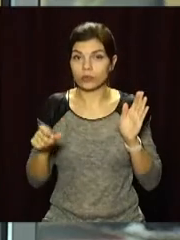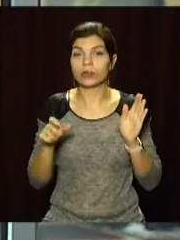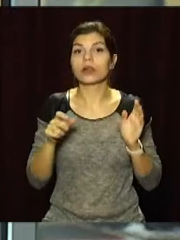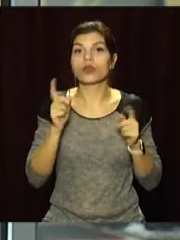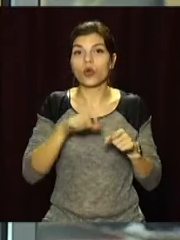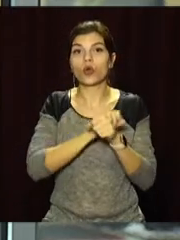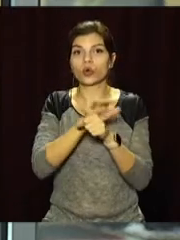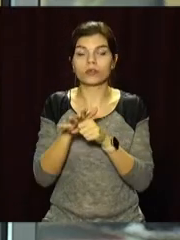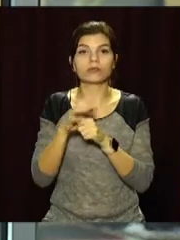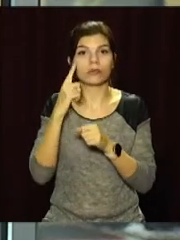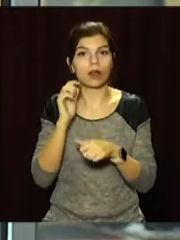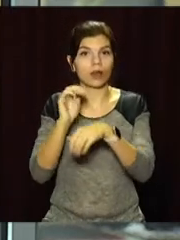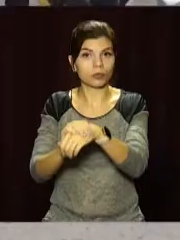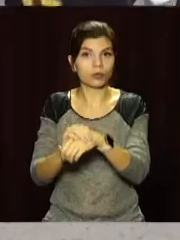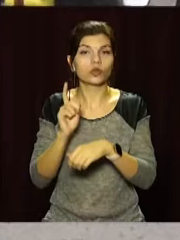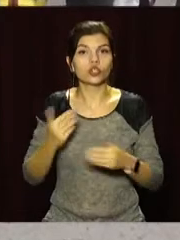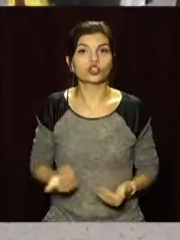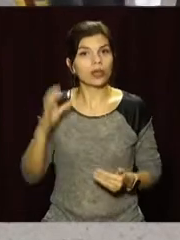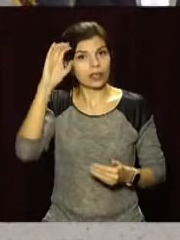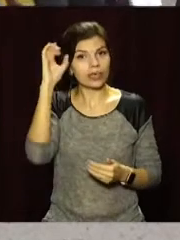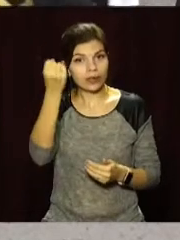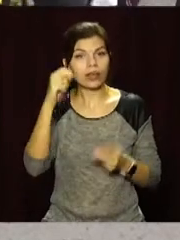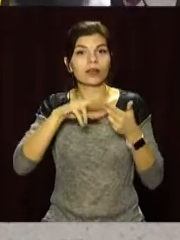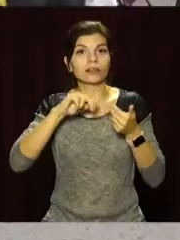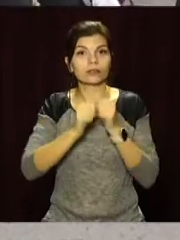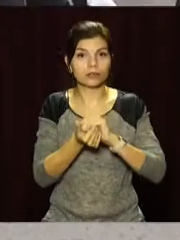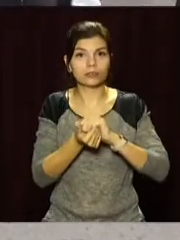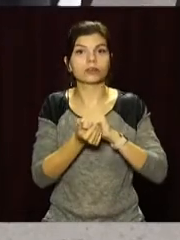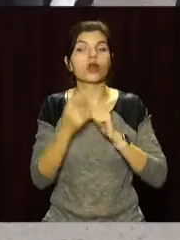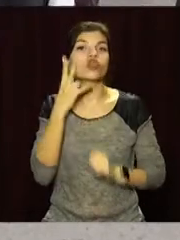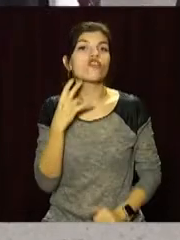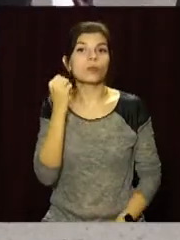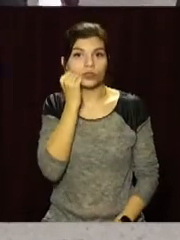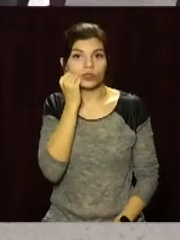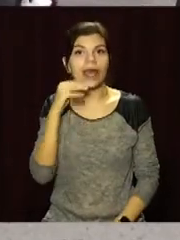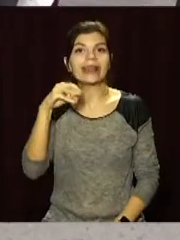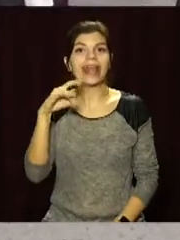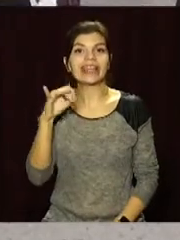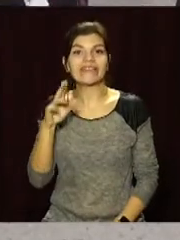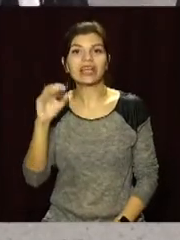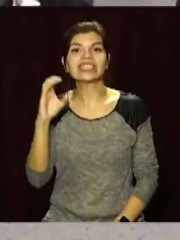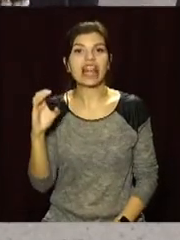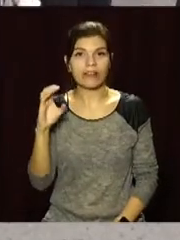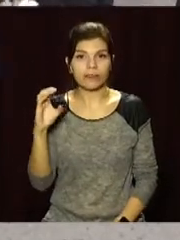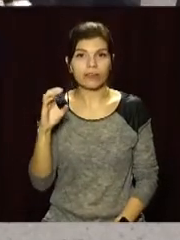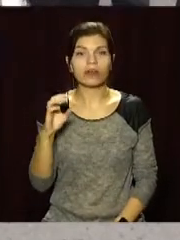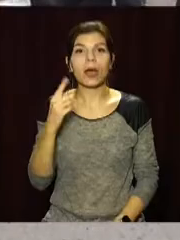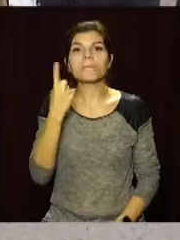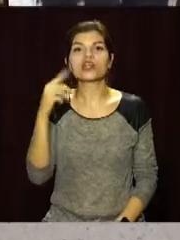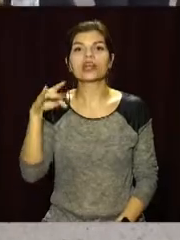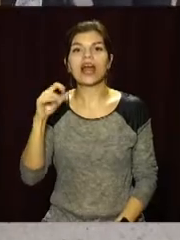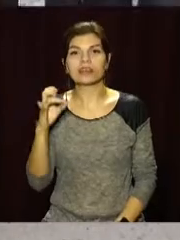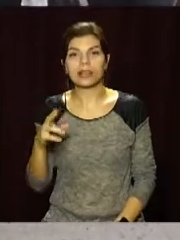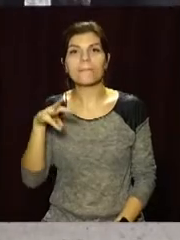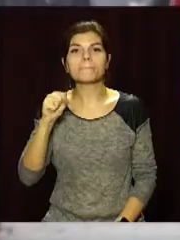того, коронавірус діагностували в мешканців Кривого Рогу, Кам'янського, Новомосковська, Тернівки, Синельникового, Пашотравенська,